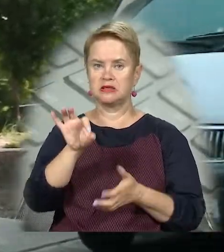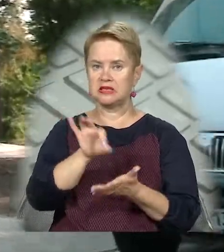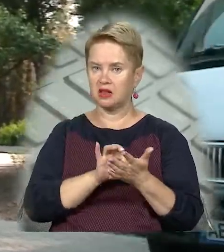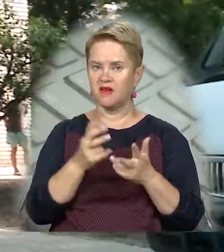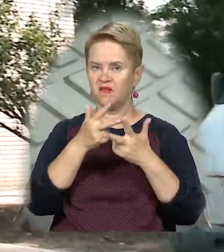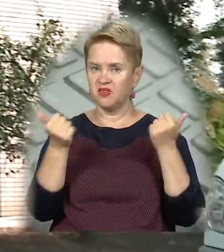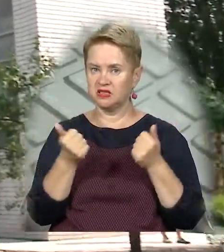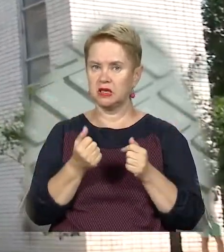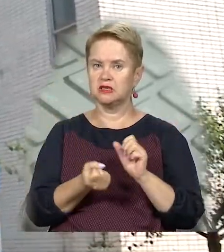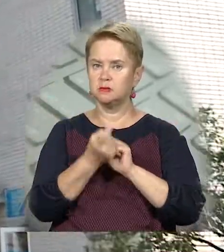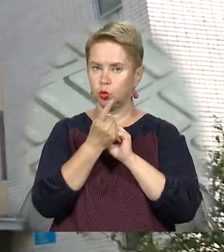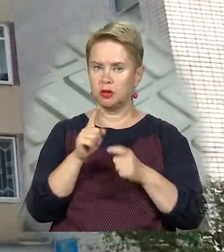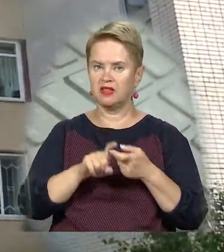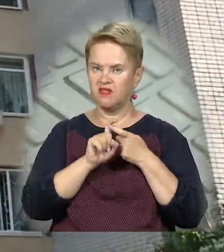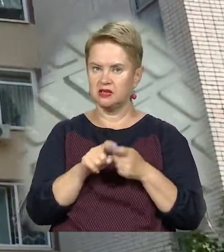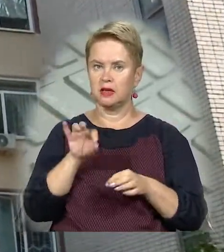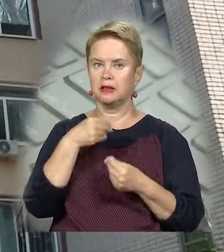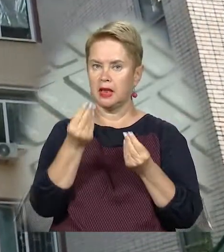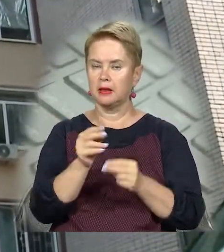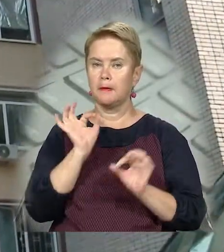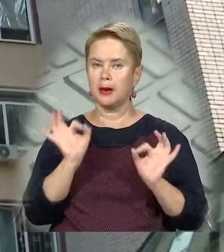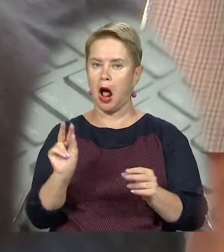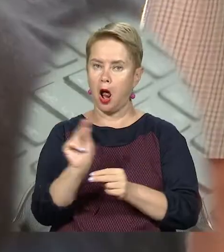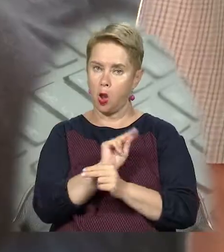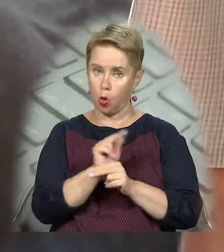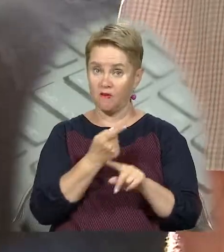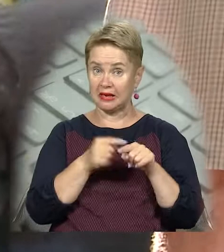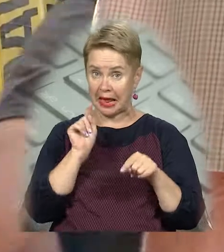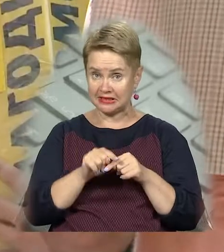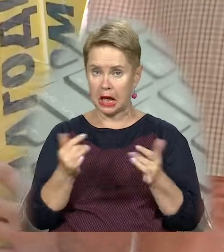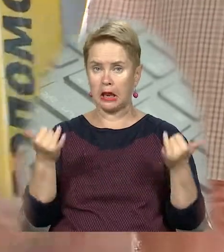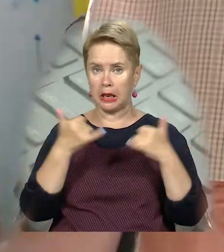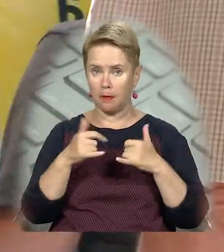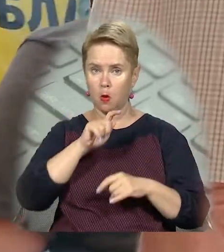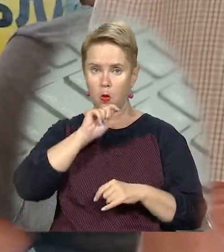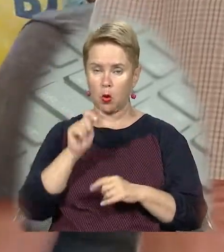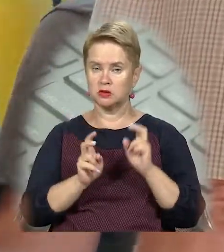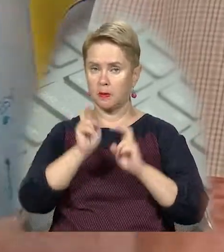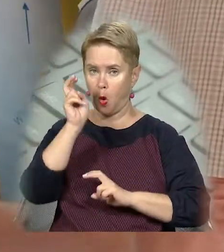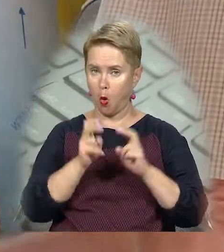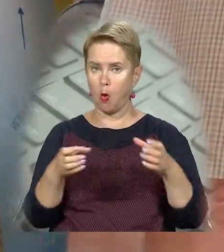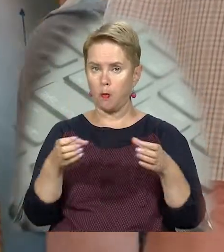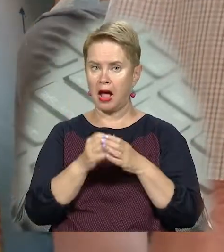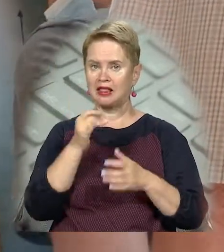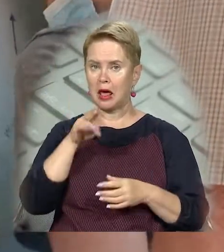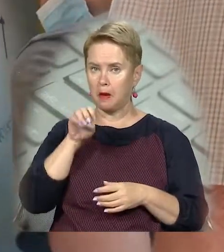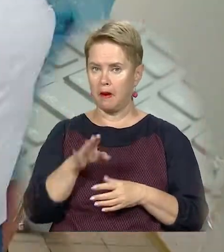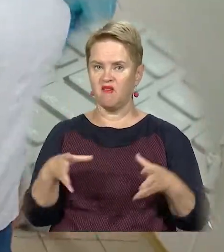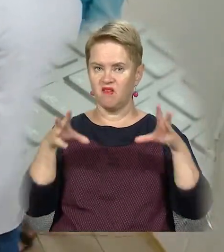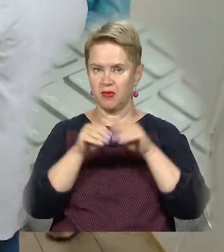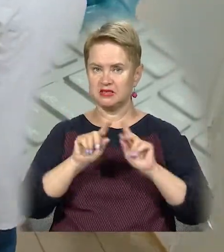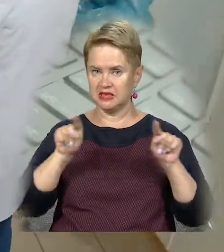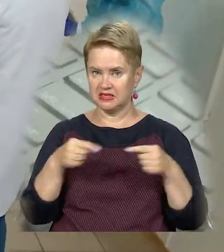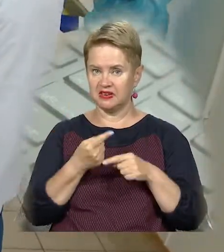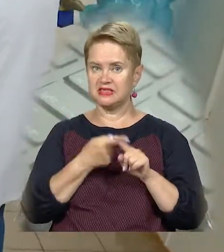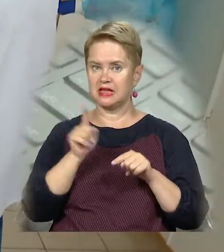одразу визначити збудника інфекцій та призначити правильне лікування. Саме для цієї лабораторії українська промислова компанія «Інтерпайп» разом